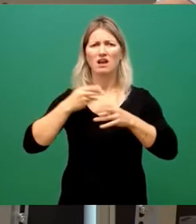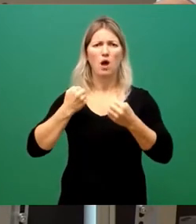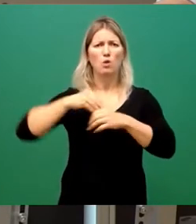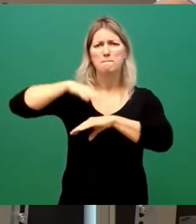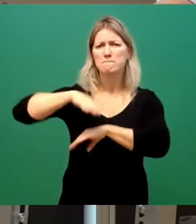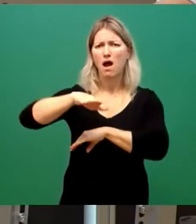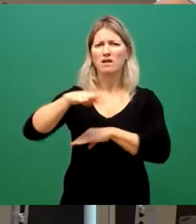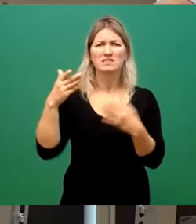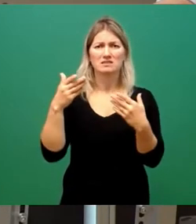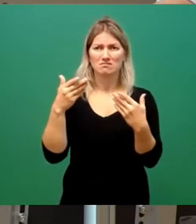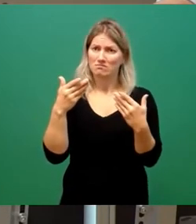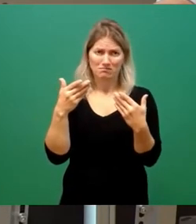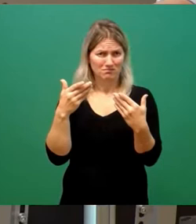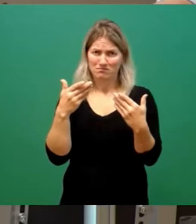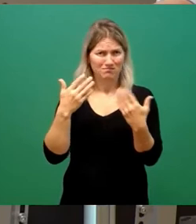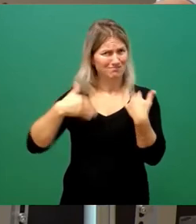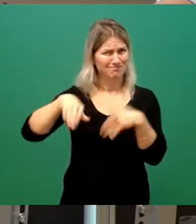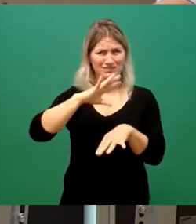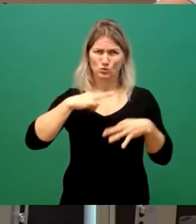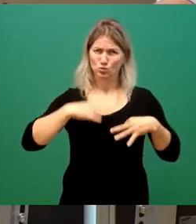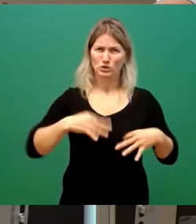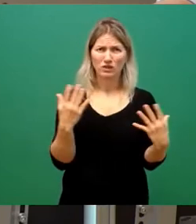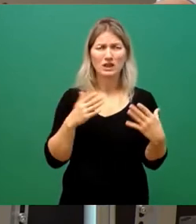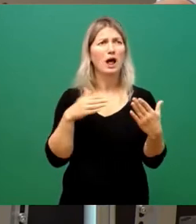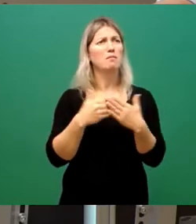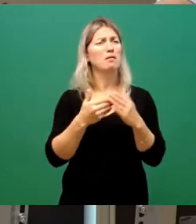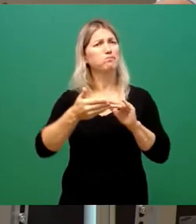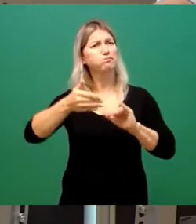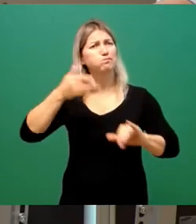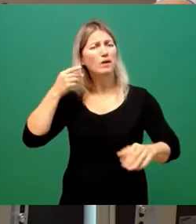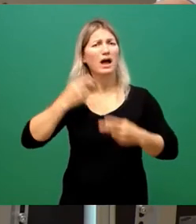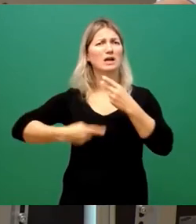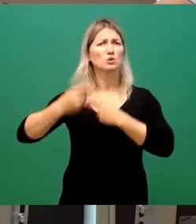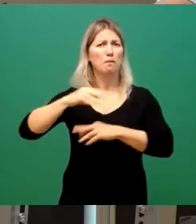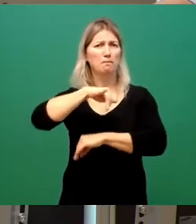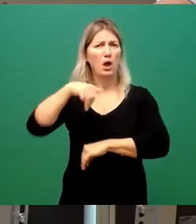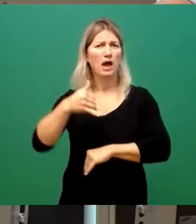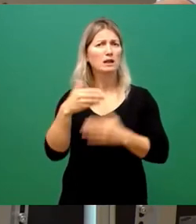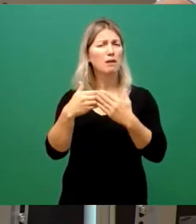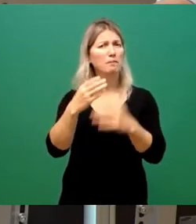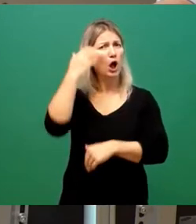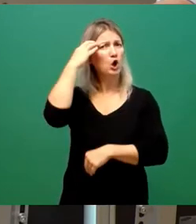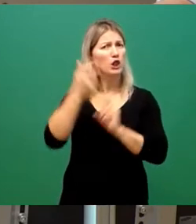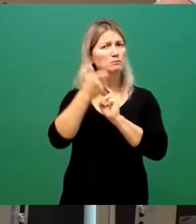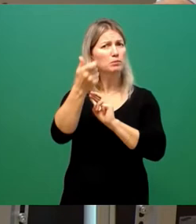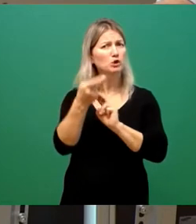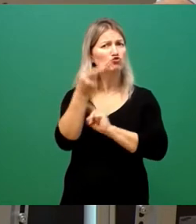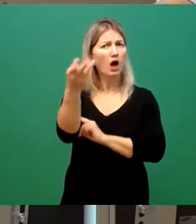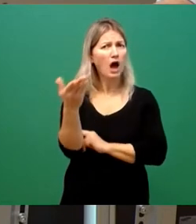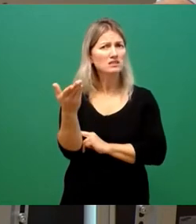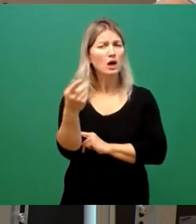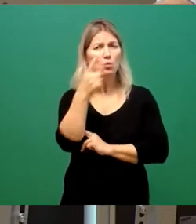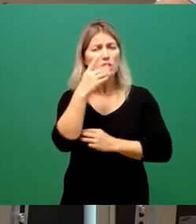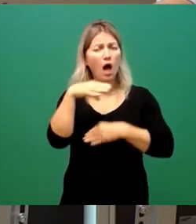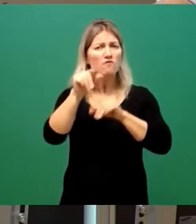historische Projekte wie die Königsbrücker Straße, wer weiß, wann wir die anpacken. Und wenn man dort in die Bürgerschaft das Signal setzen